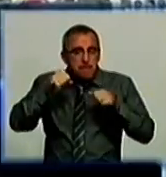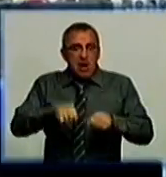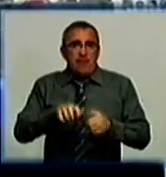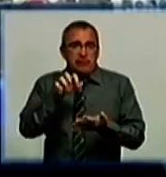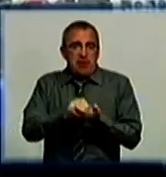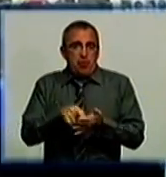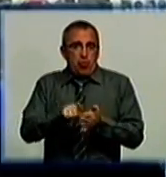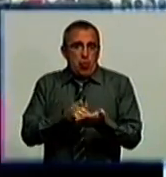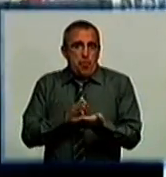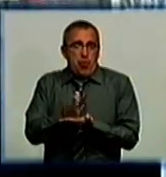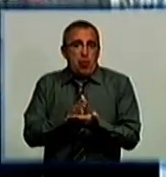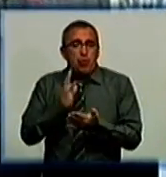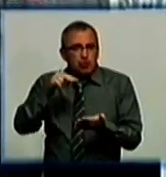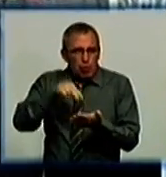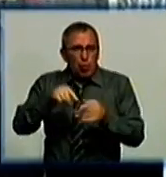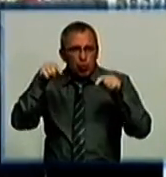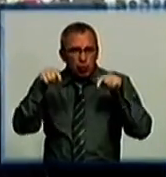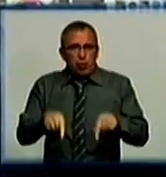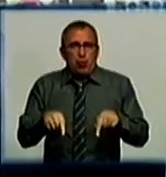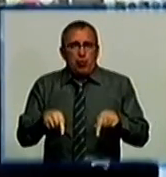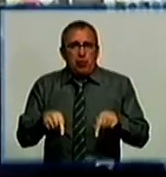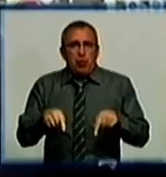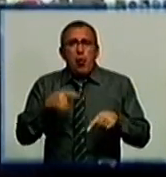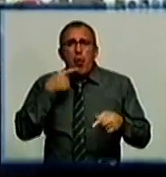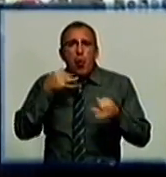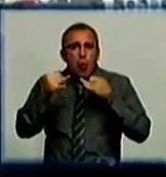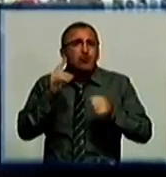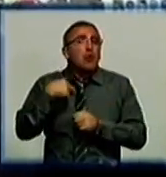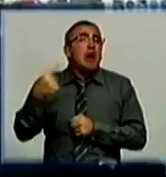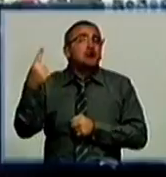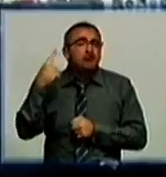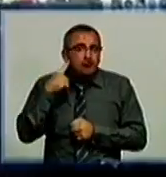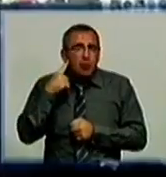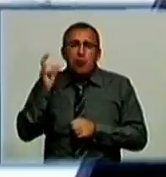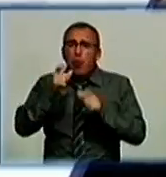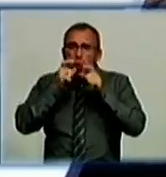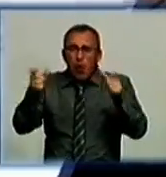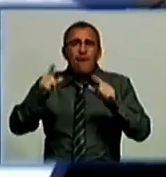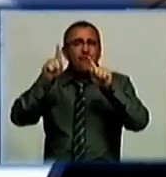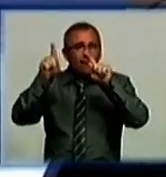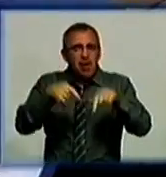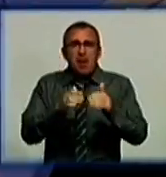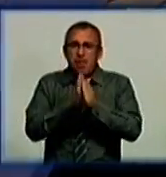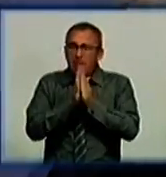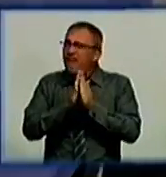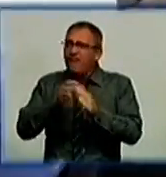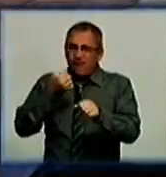посаду. Будемо стояти тут, будемо говорити, щоб нас чули, будемо громко говорити, будемо вимагати, ми не просимо, ми вимагаємо.